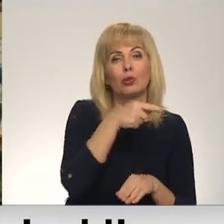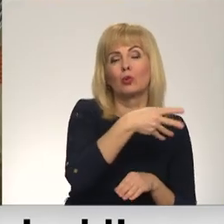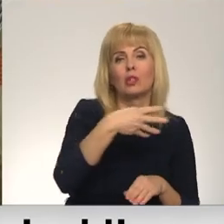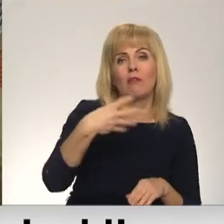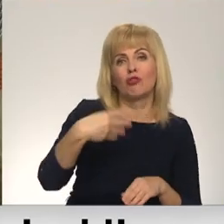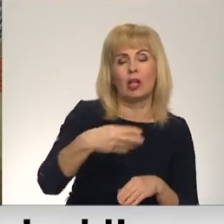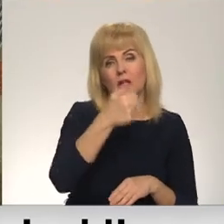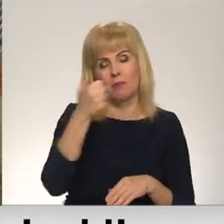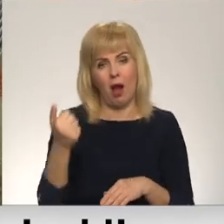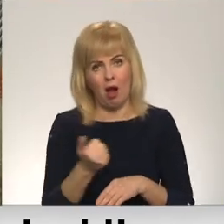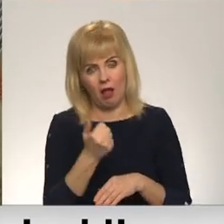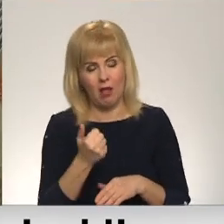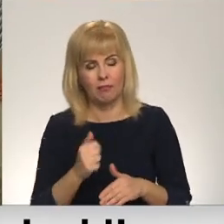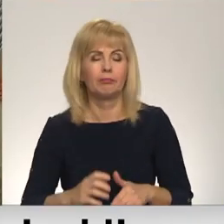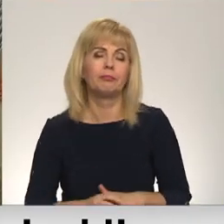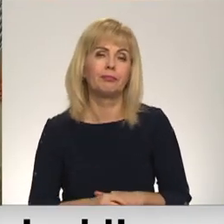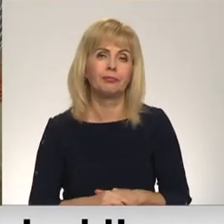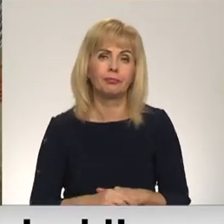Gonda porniec Vadīms Petrušins, Kurzems televīzija.